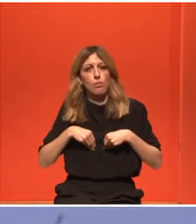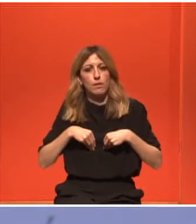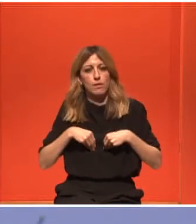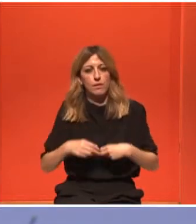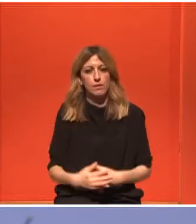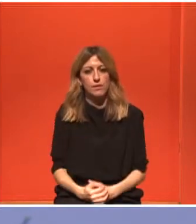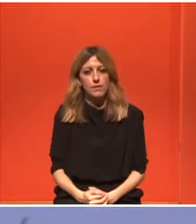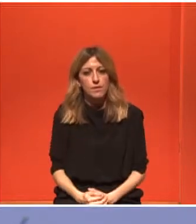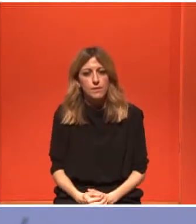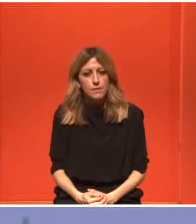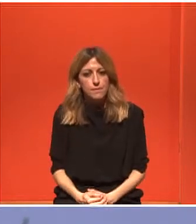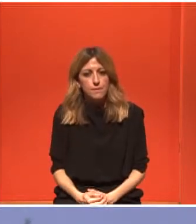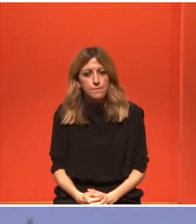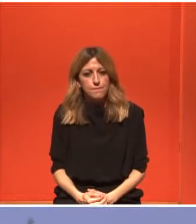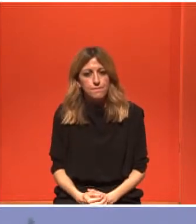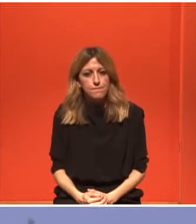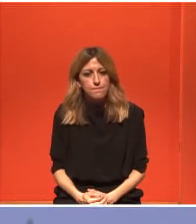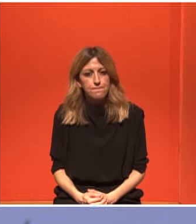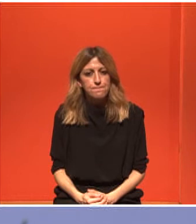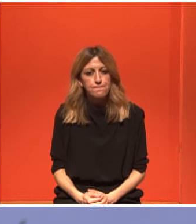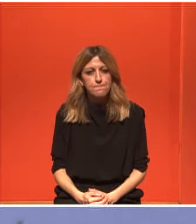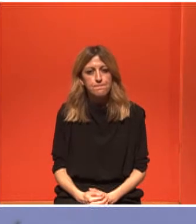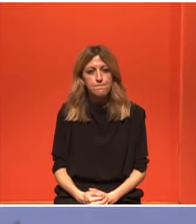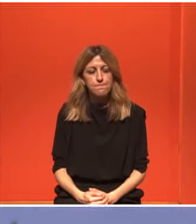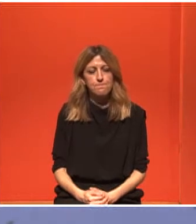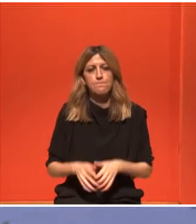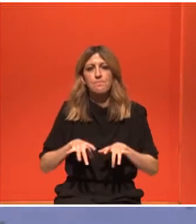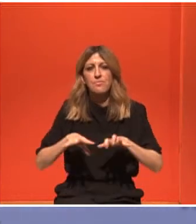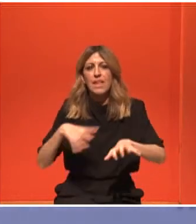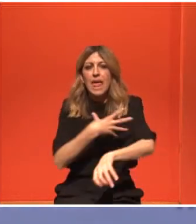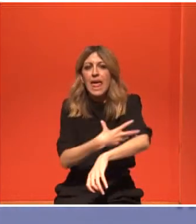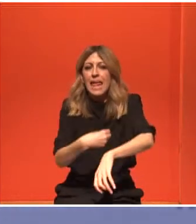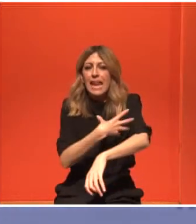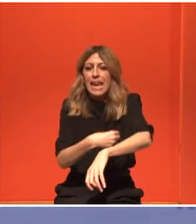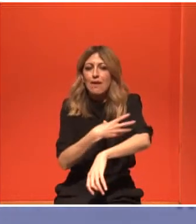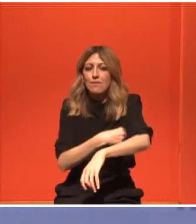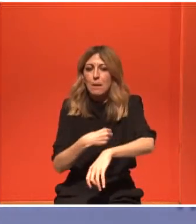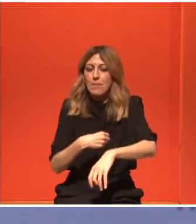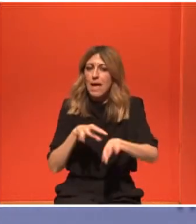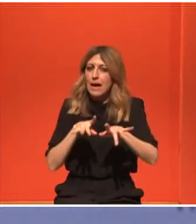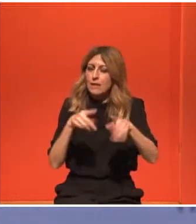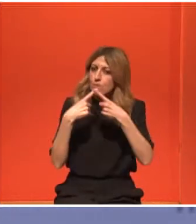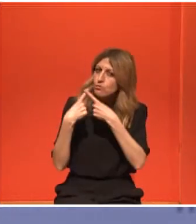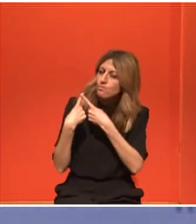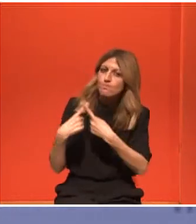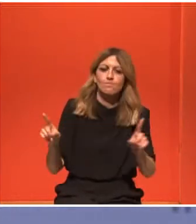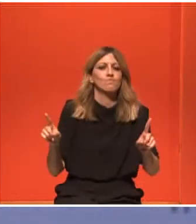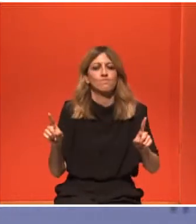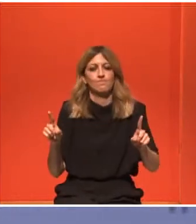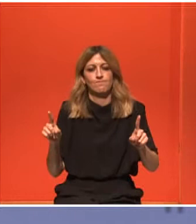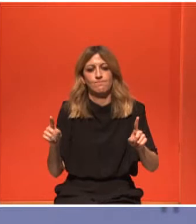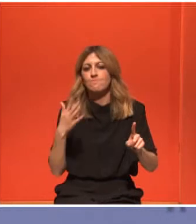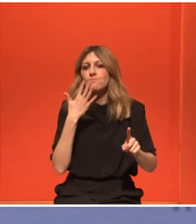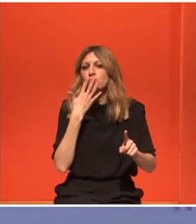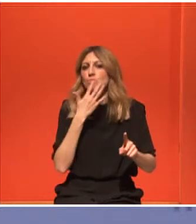Έρχεται η ώρα που η λευχαιμία είναι λίγο διαφορετικός καρκίνος από τους άλλους. Γιατί αναγκάζεσαι να